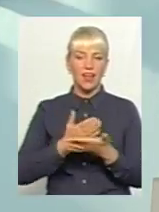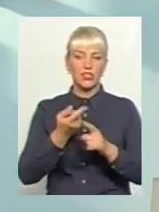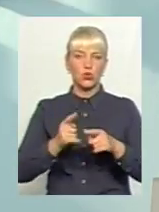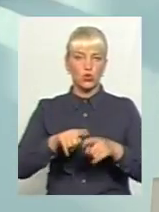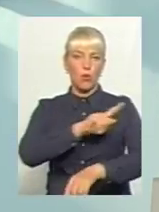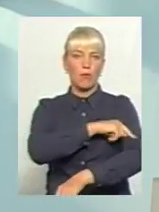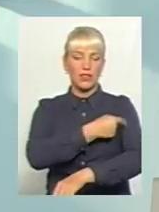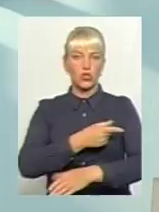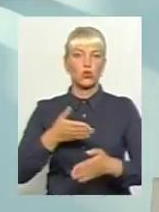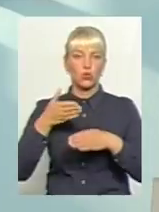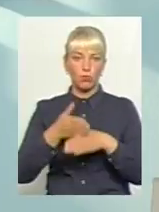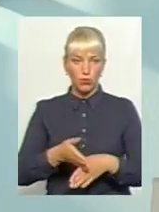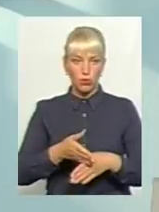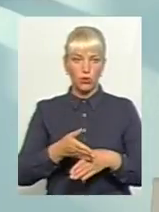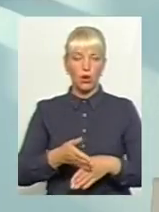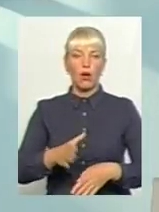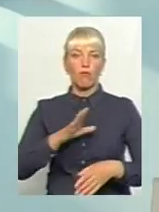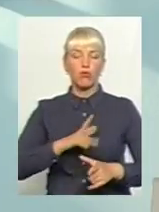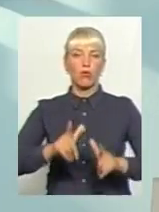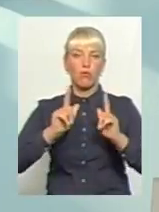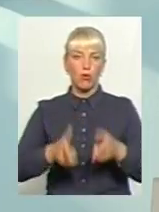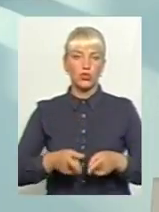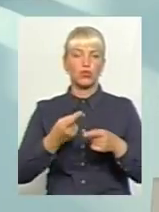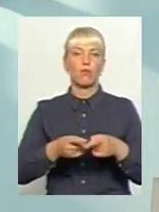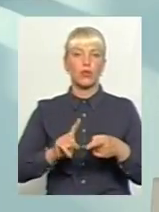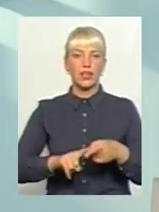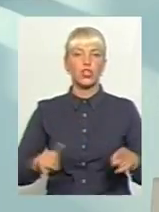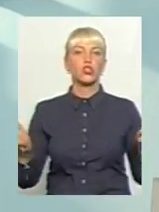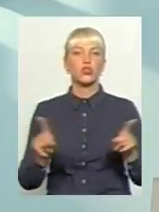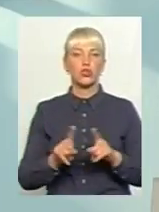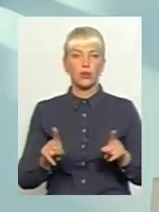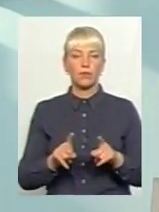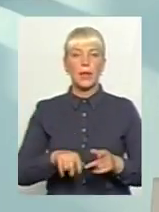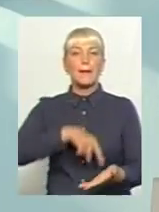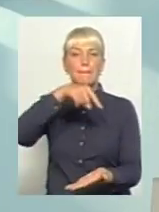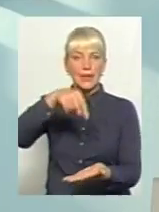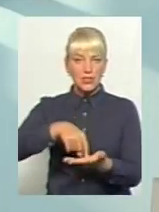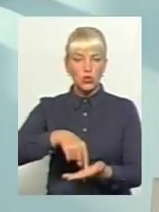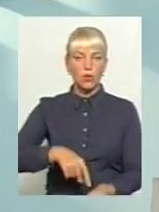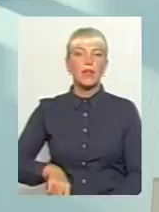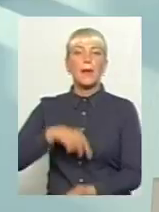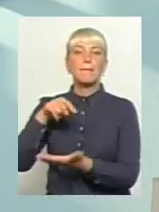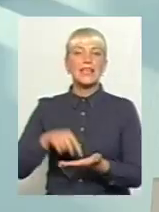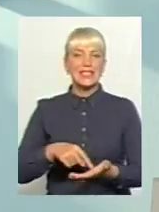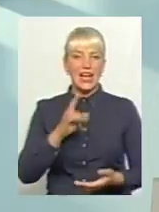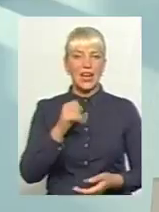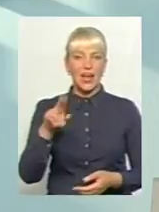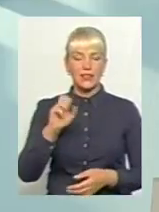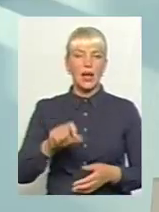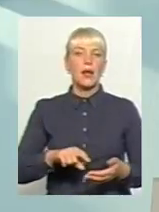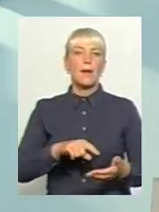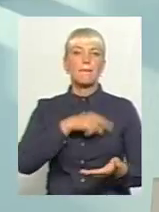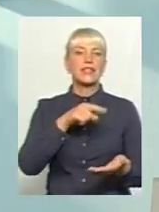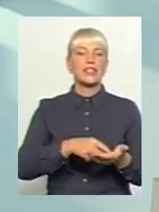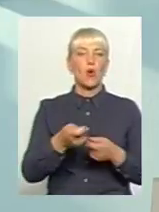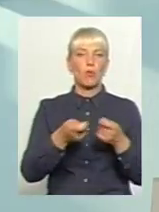погоджено про те, що місто, міська рада, міське управління охорони здоров